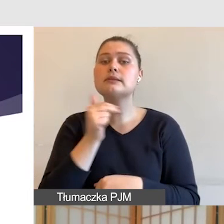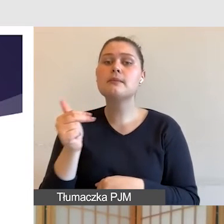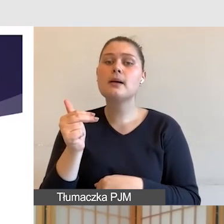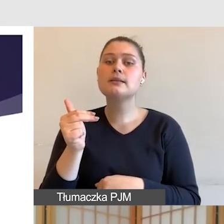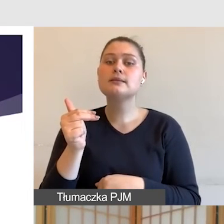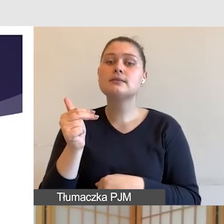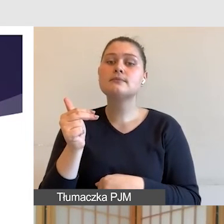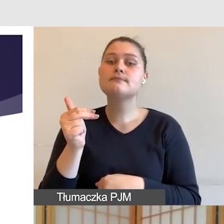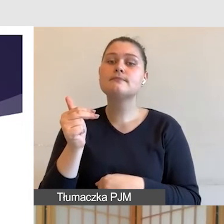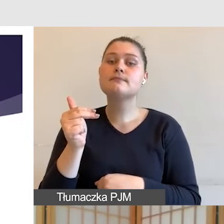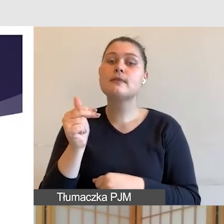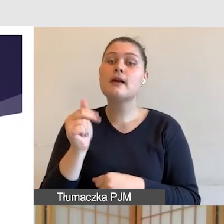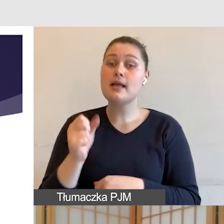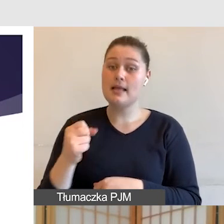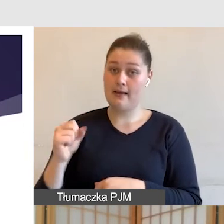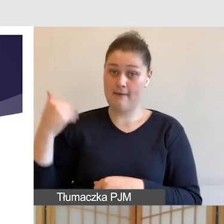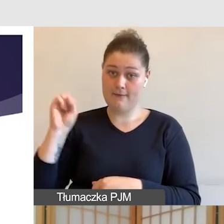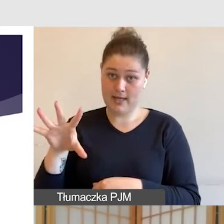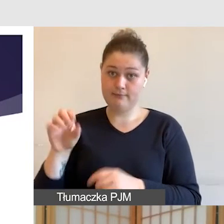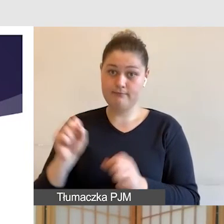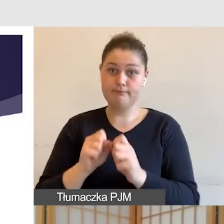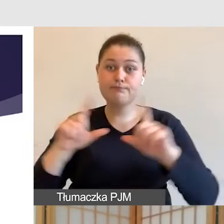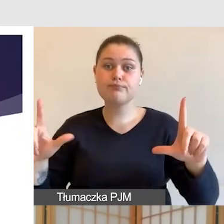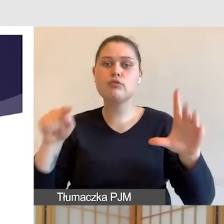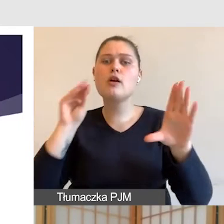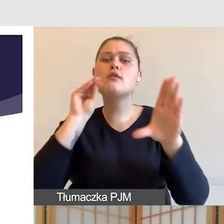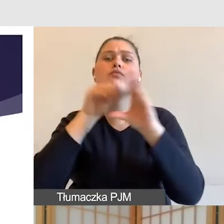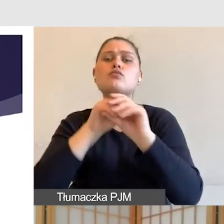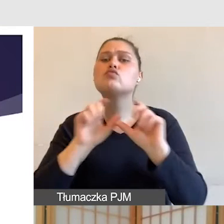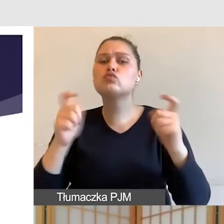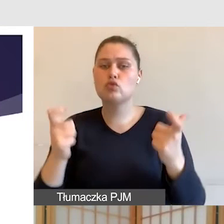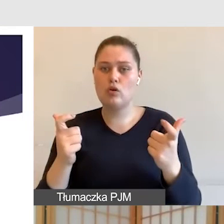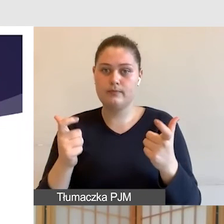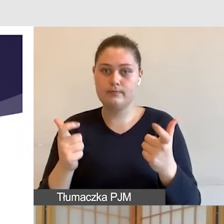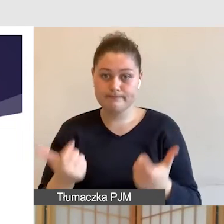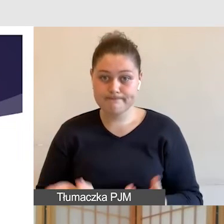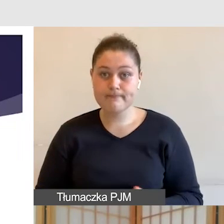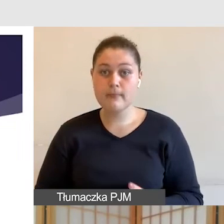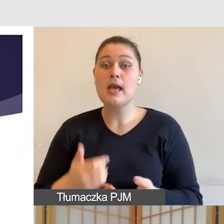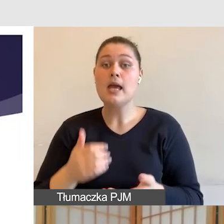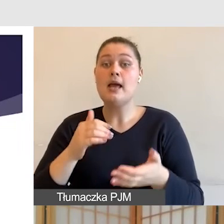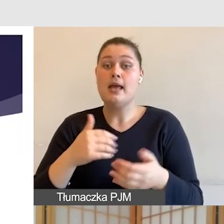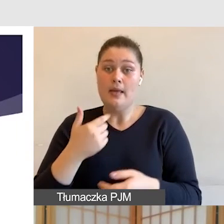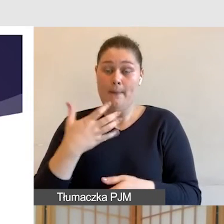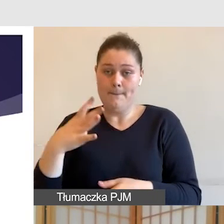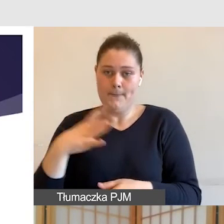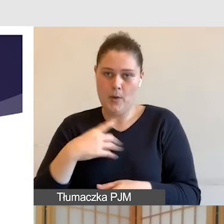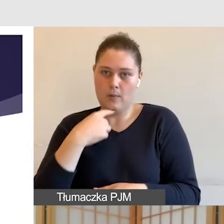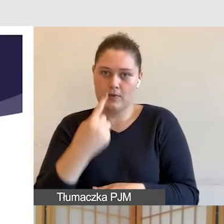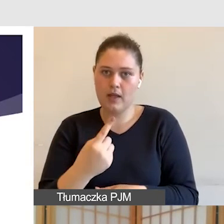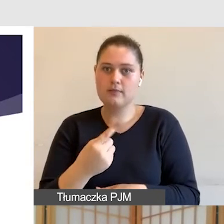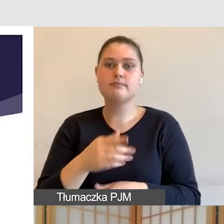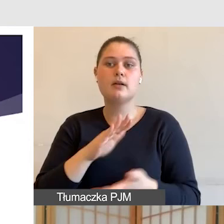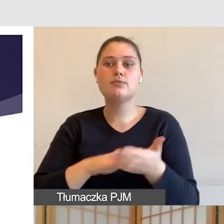ponieważ na początku mojego wykładu wspomniałam Państwu, że sale są duże. Niejednokrotnie uczestnicy siedzą na przykład w